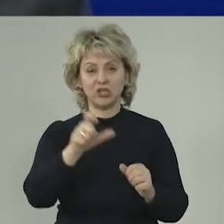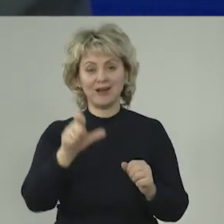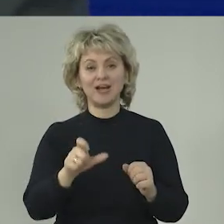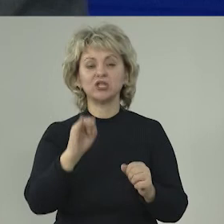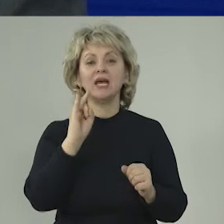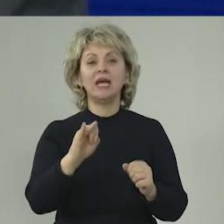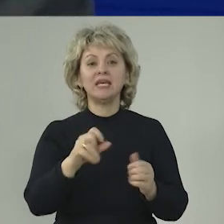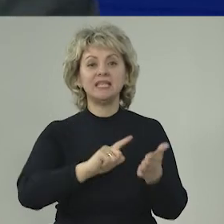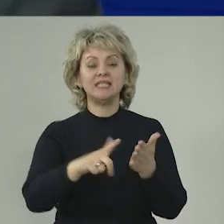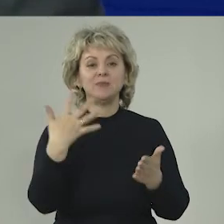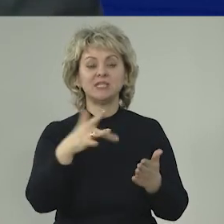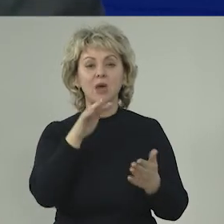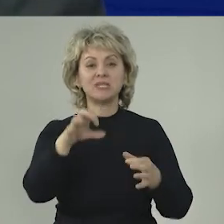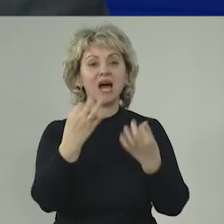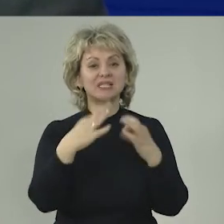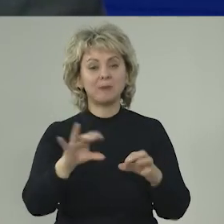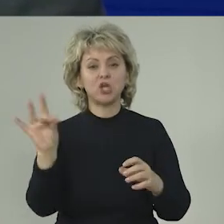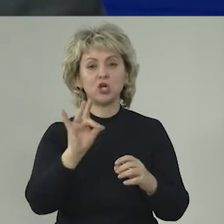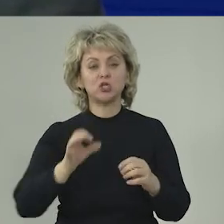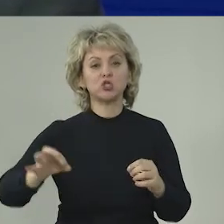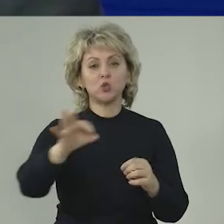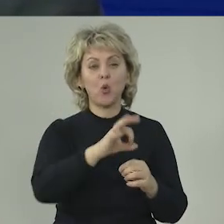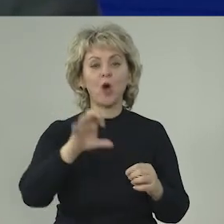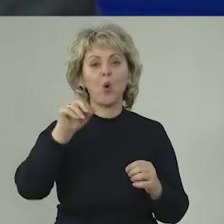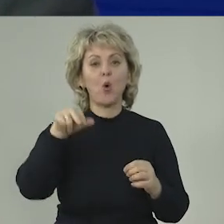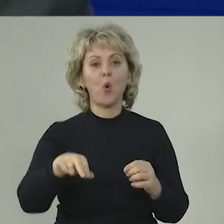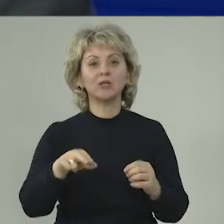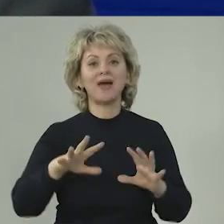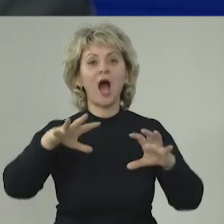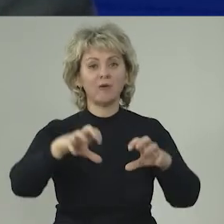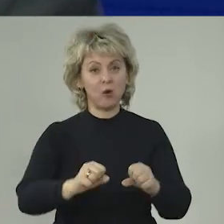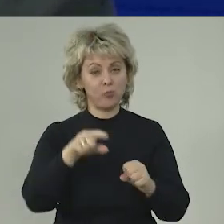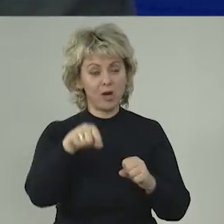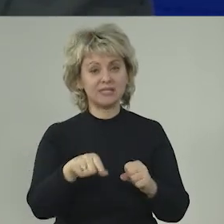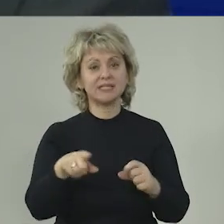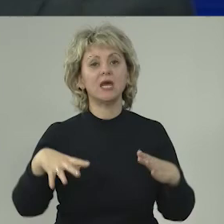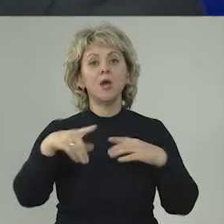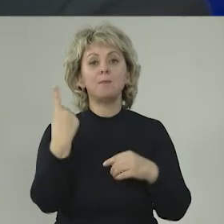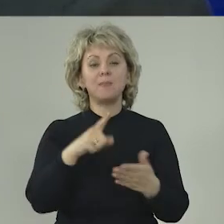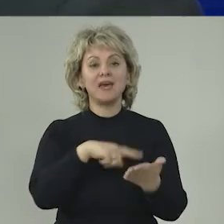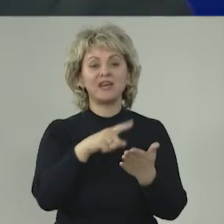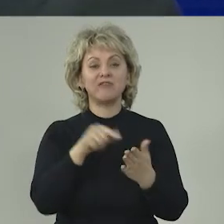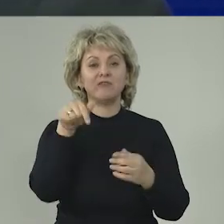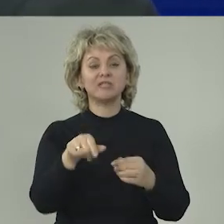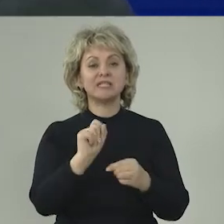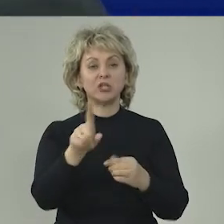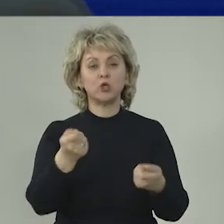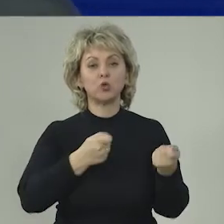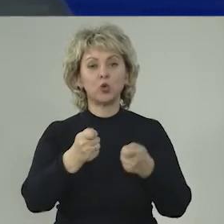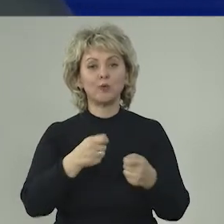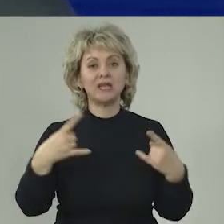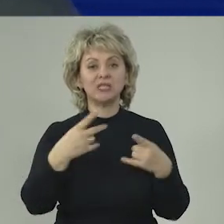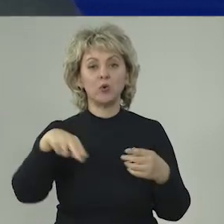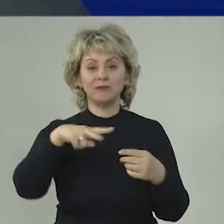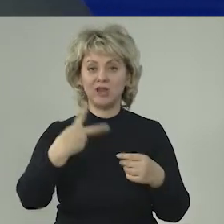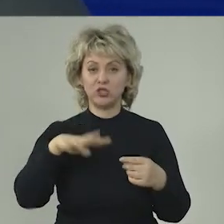граждан. И 75-летие освобождения Ростовской области от оккупации. Ну и первый вопрос по праву задает руководитель